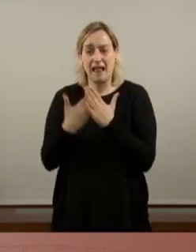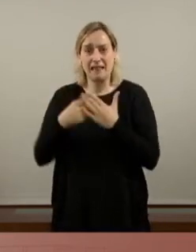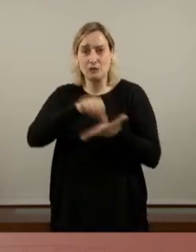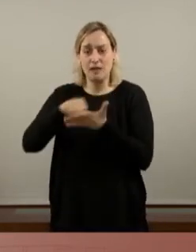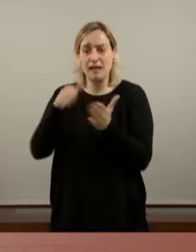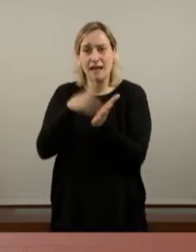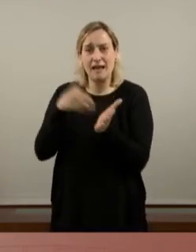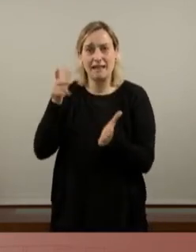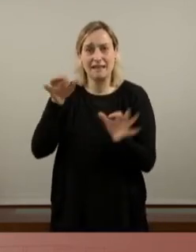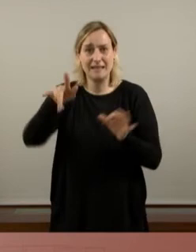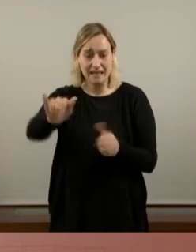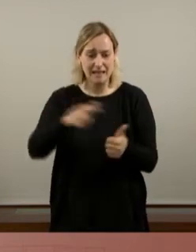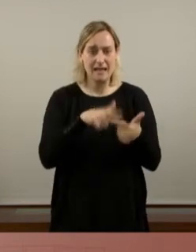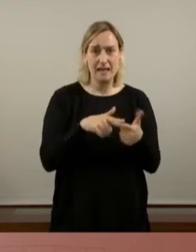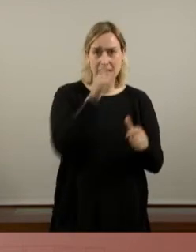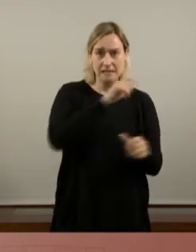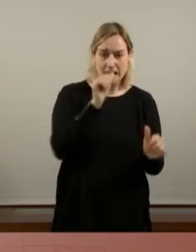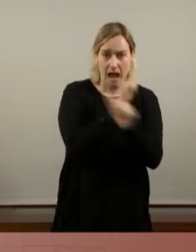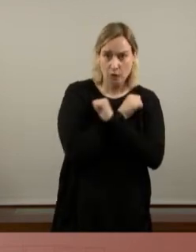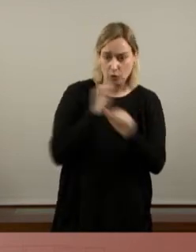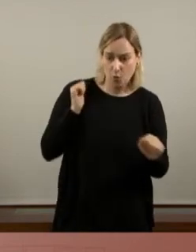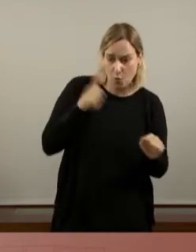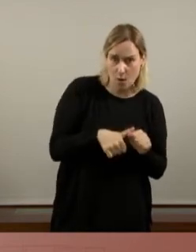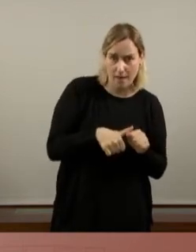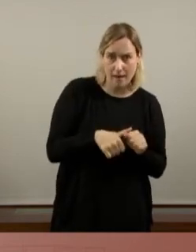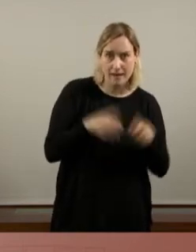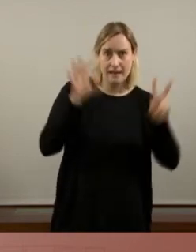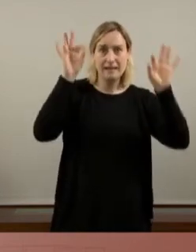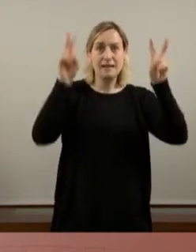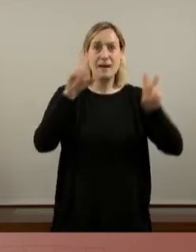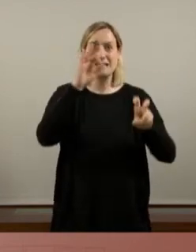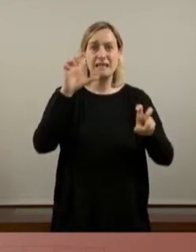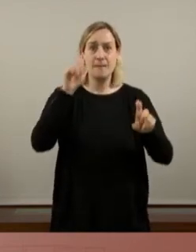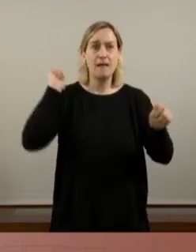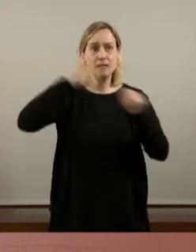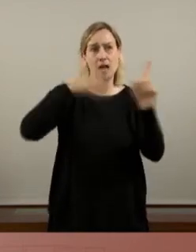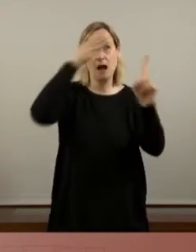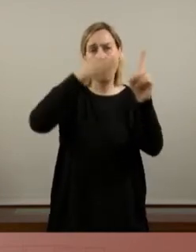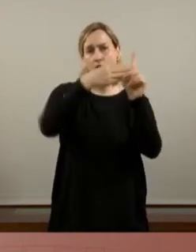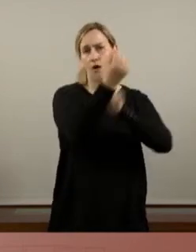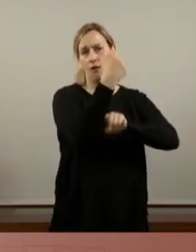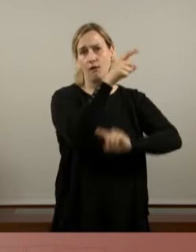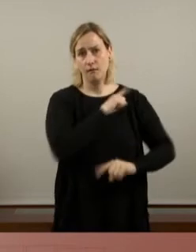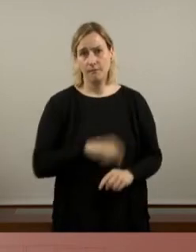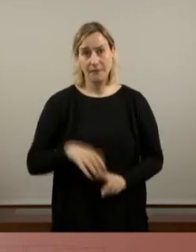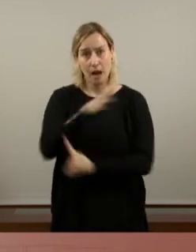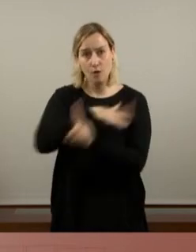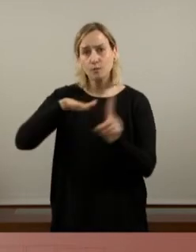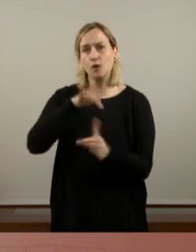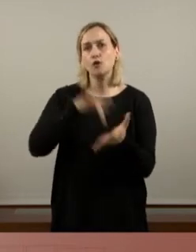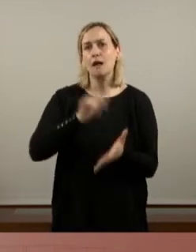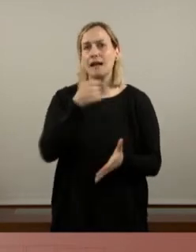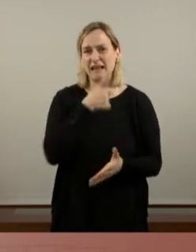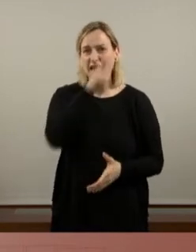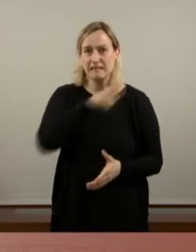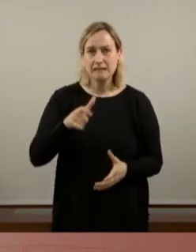Gent aturada que ha vist com durant mesos el CEPE els ignorava. Al nostre voltant hi tenim gent que no